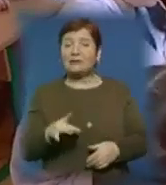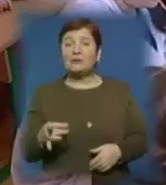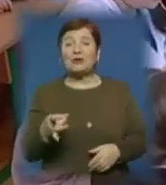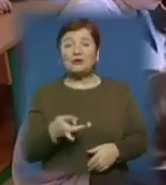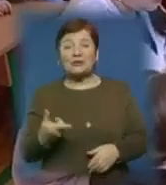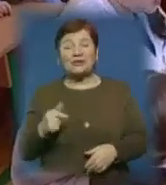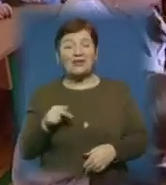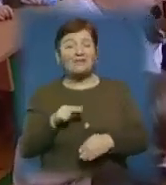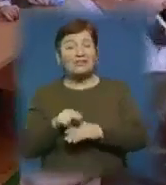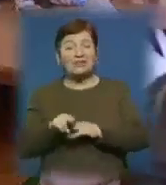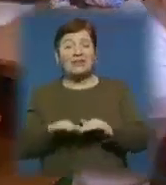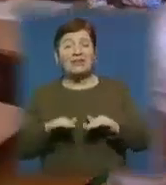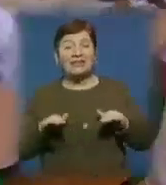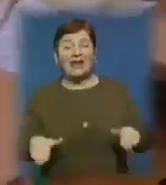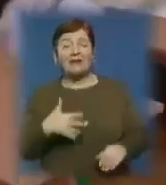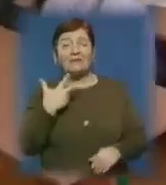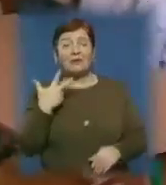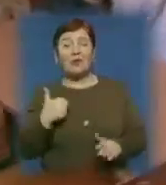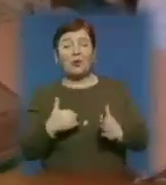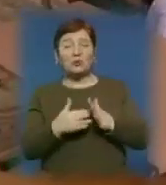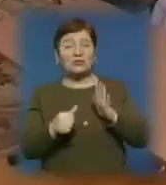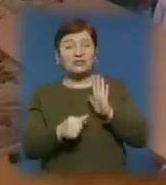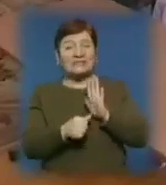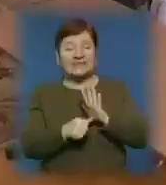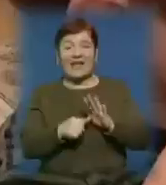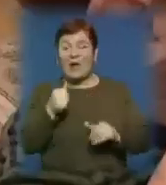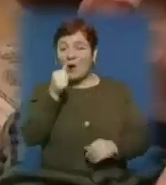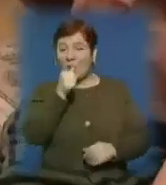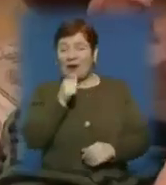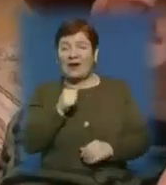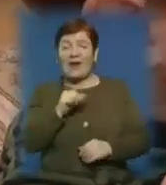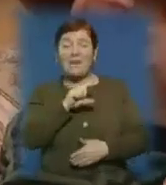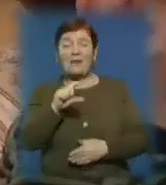де вчитимуть дітей віком від 3 до 6 років правилам гігієни.